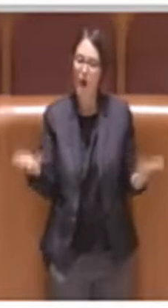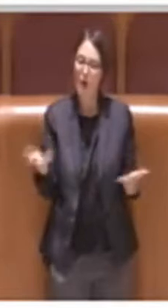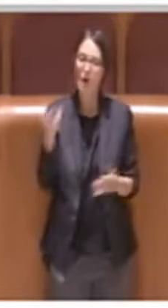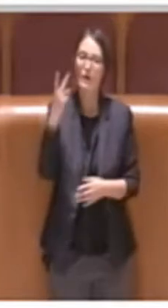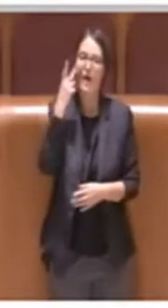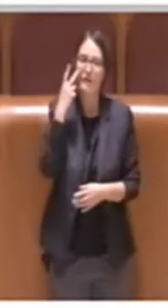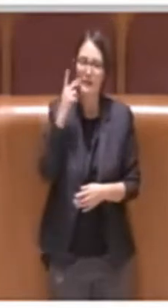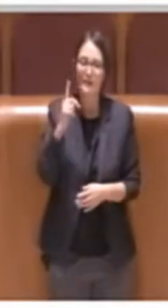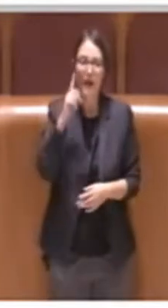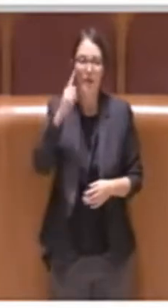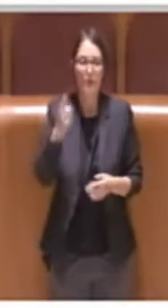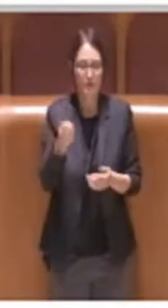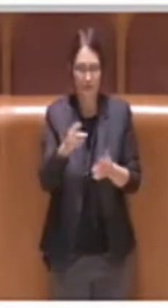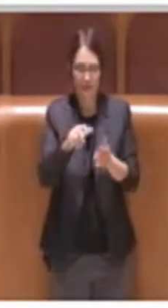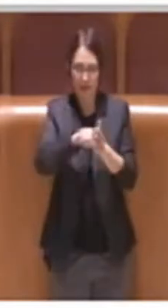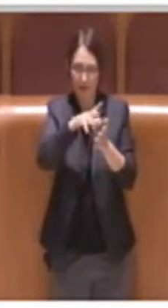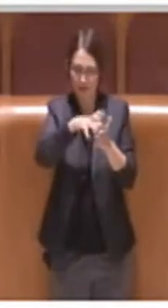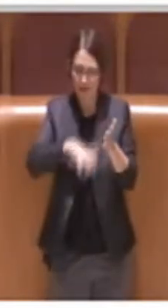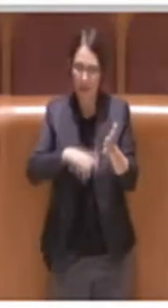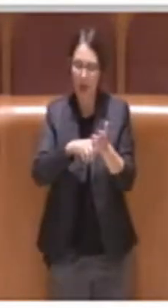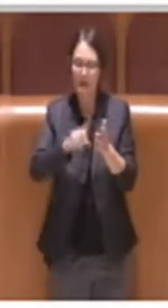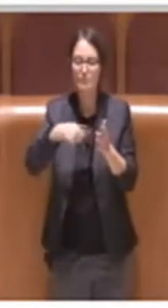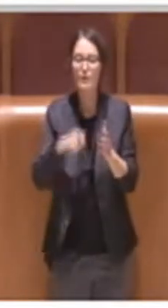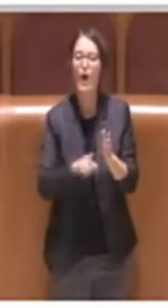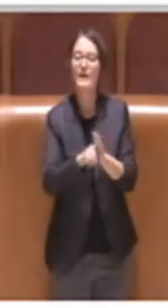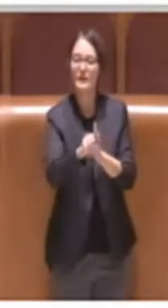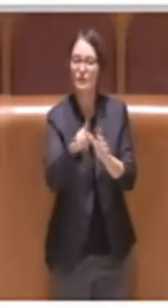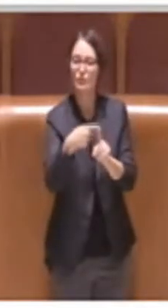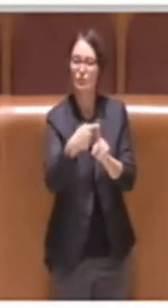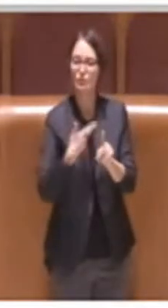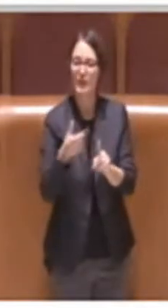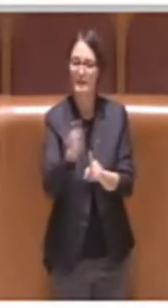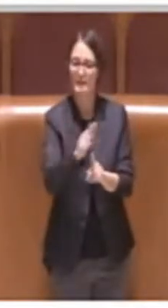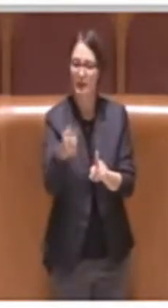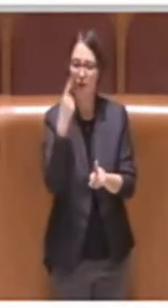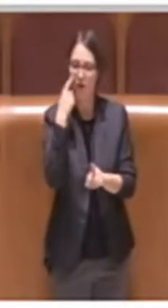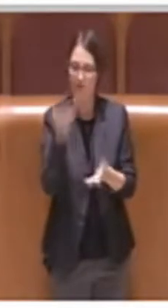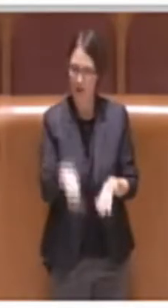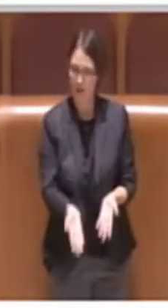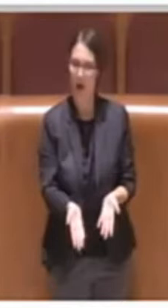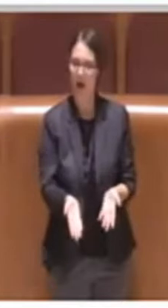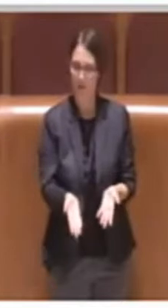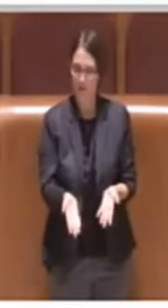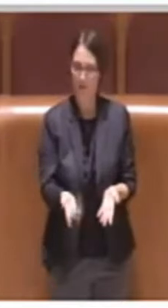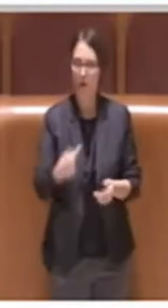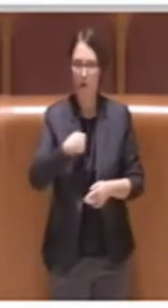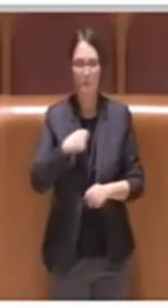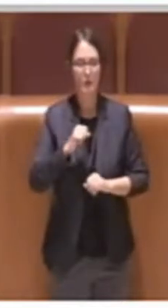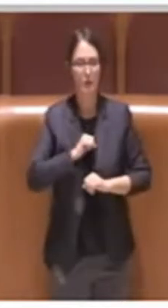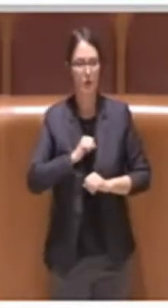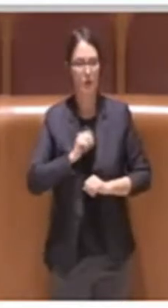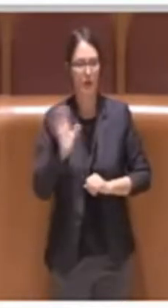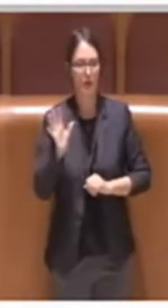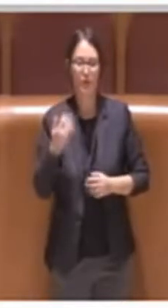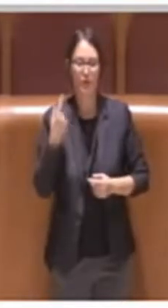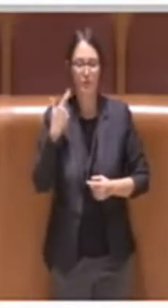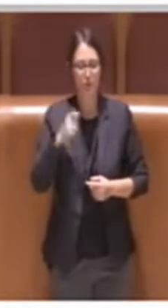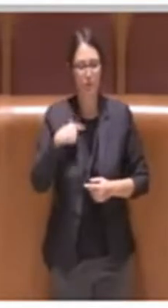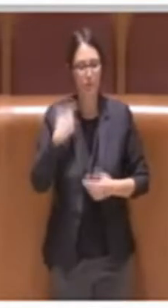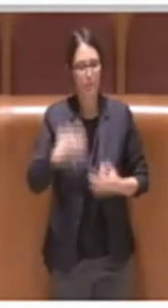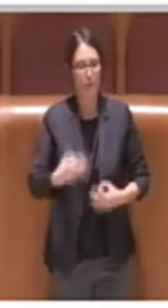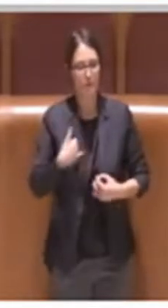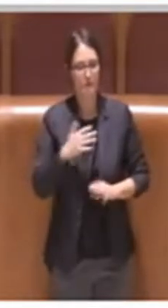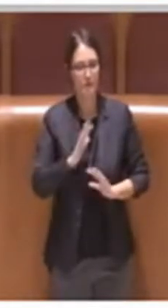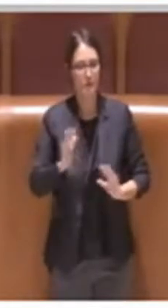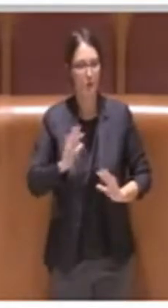delibera avrà o non avrà degli effetti. Io credo, perché ne sono certa, che gli uffici già